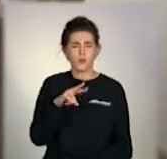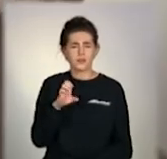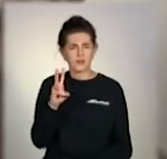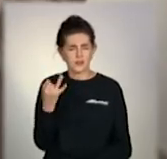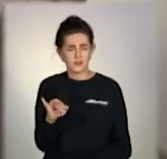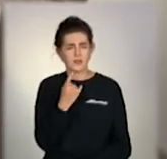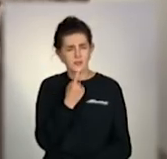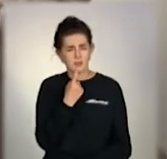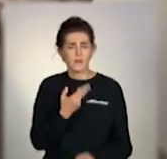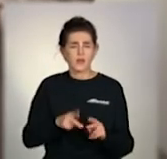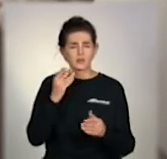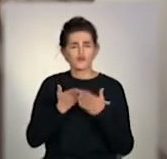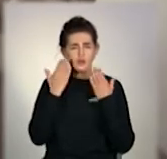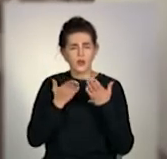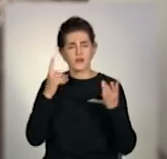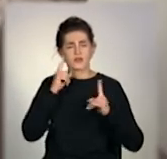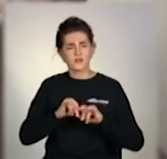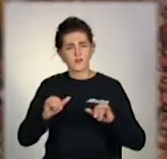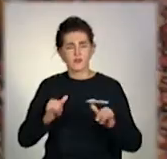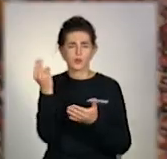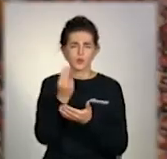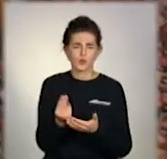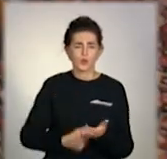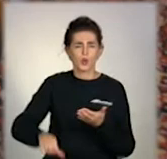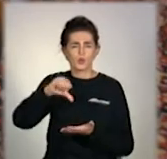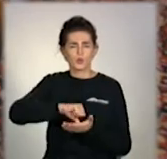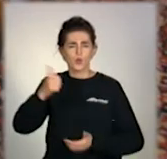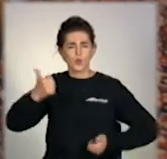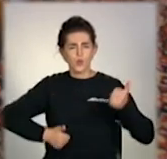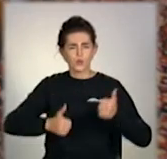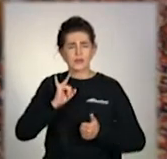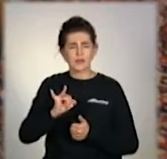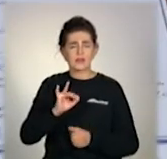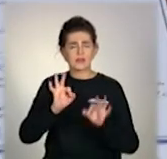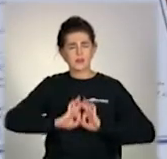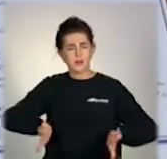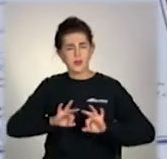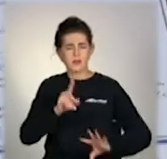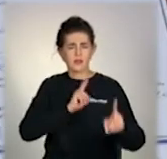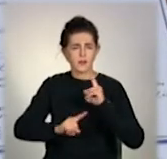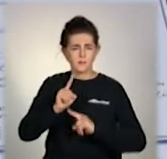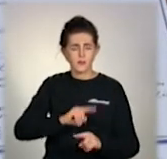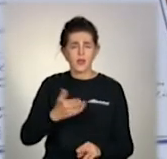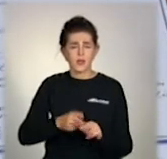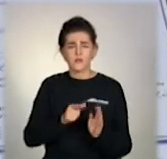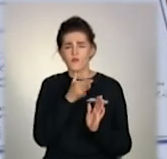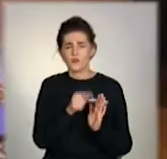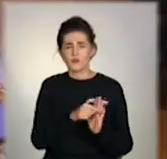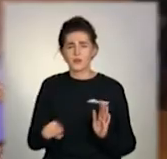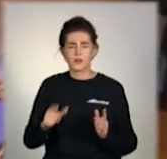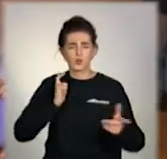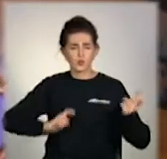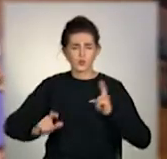читає книги саморозвитку та малює. Бере участь в конкурсах та тренінгах. Тож протягом двох курсів вже стигла